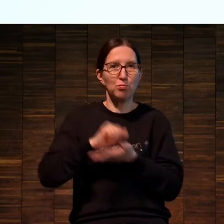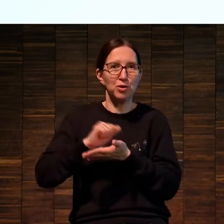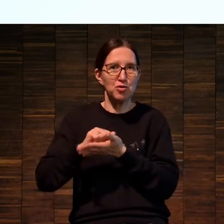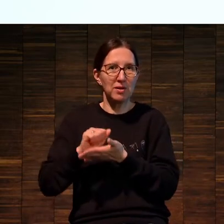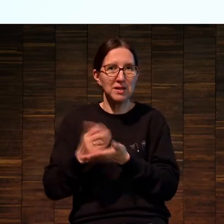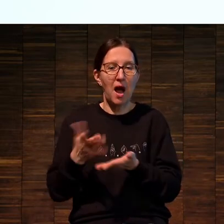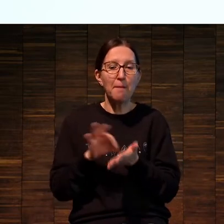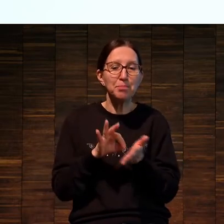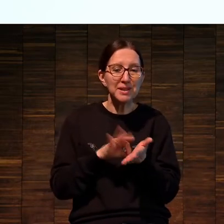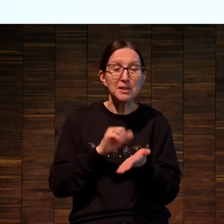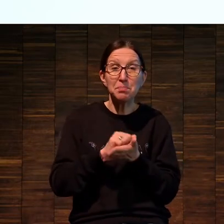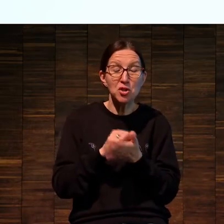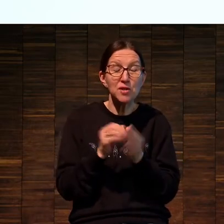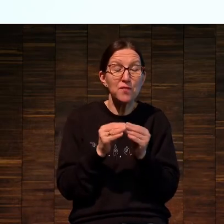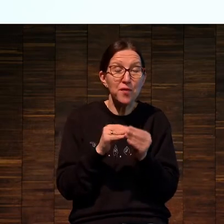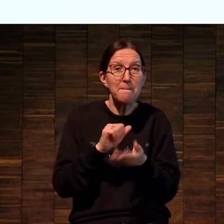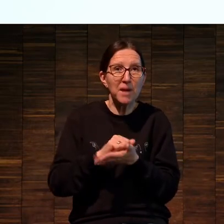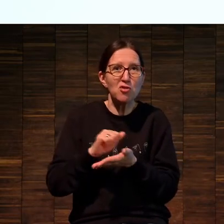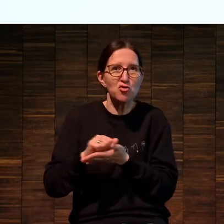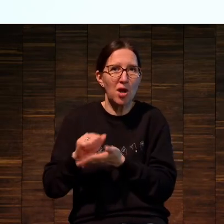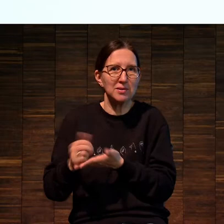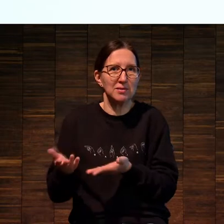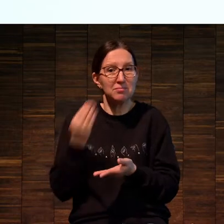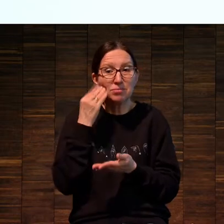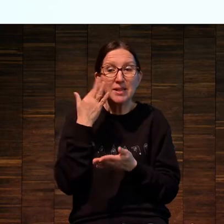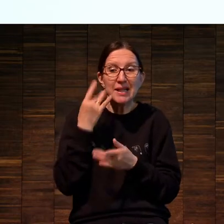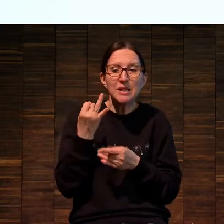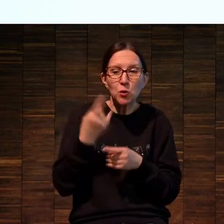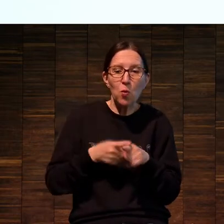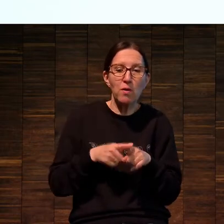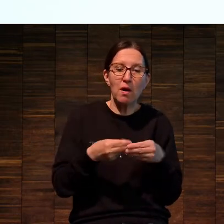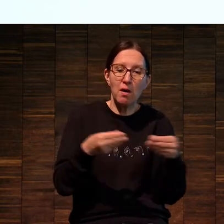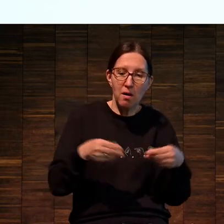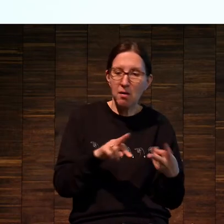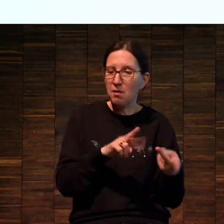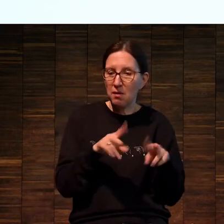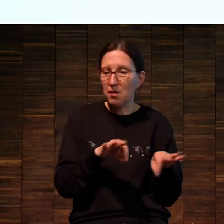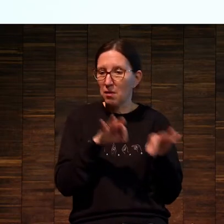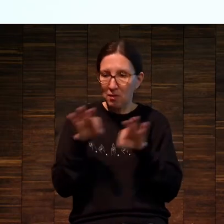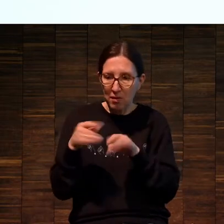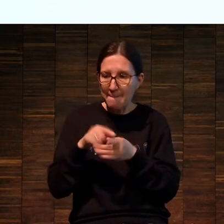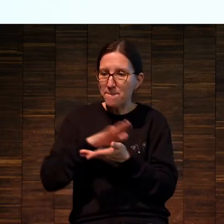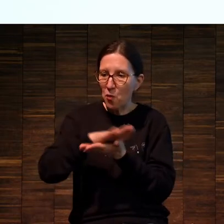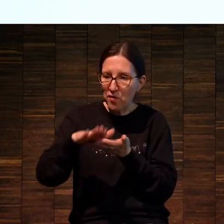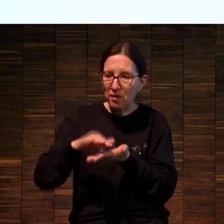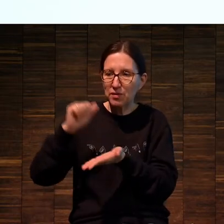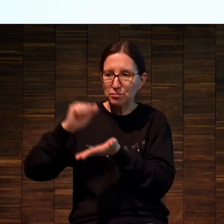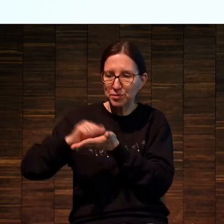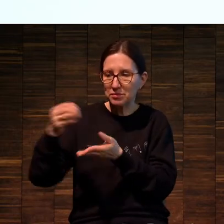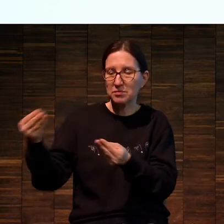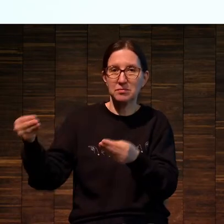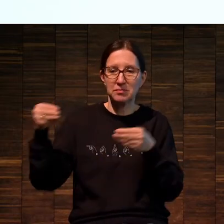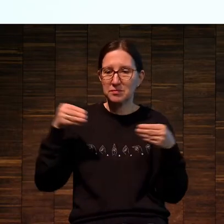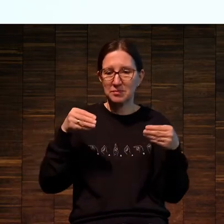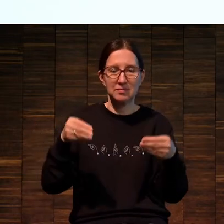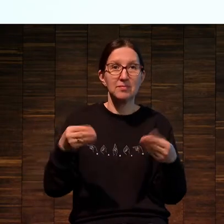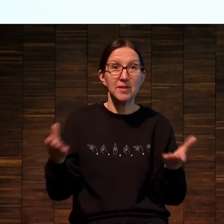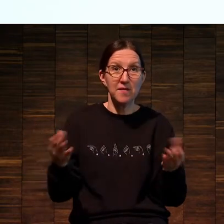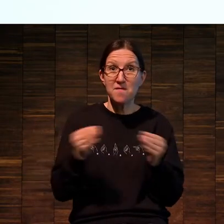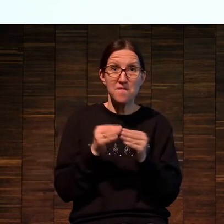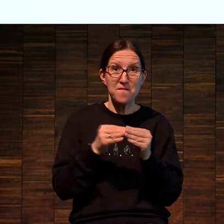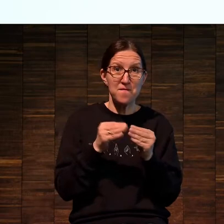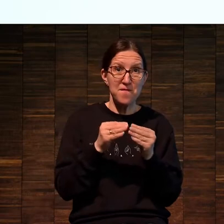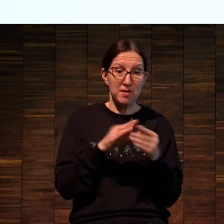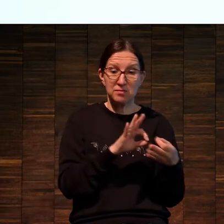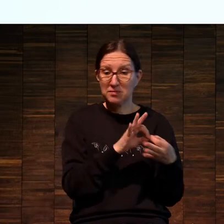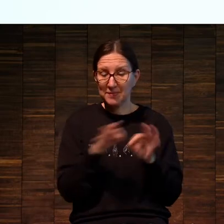принцип печати остается. Это антология печати. Матрица, перенос, поверхность, импринт. Она